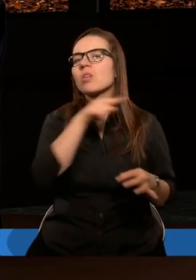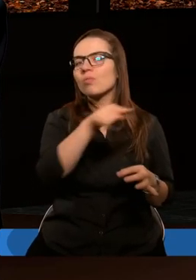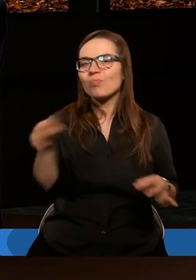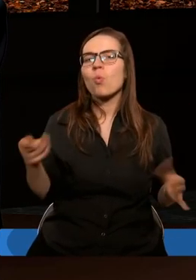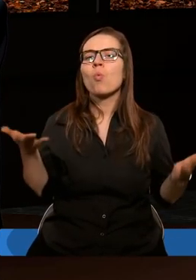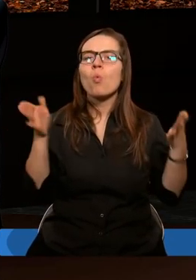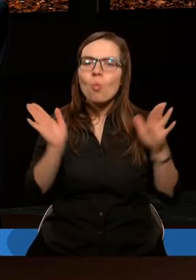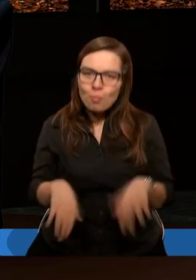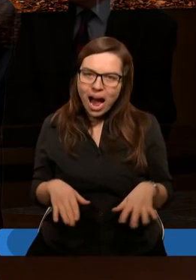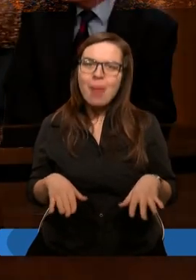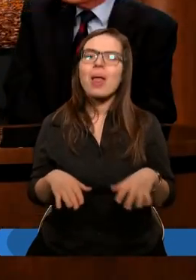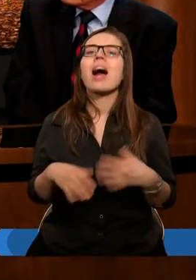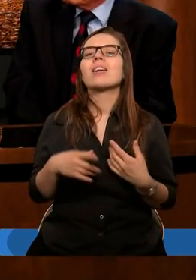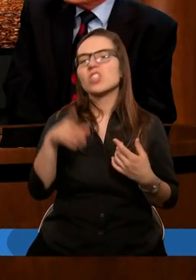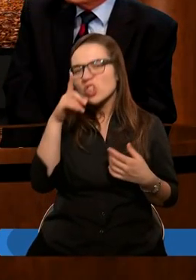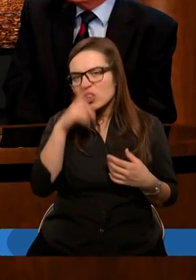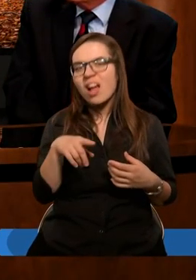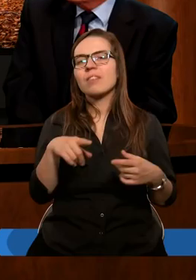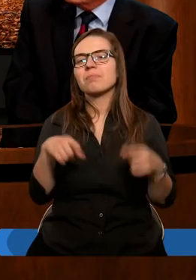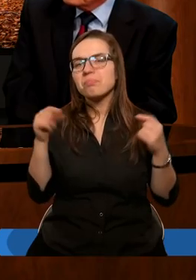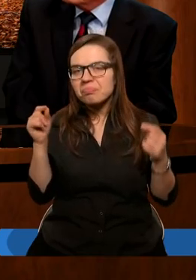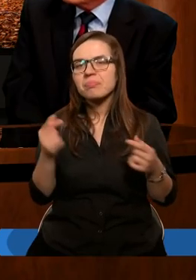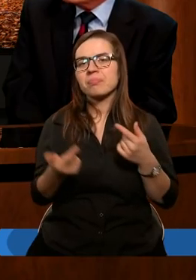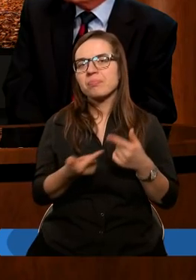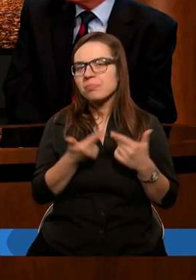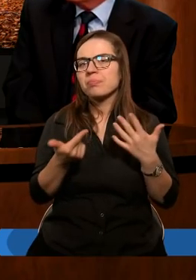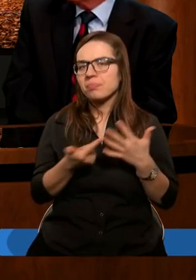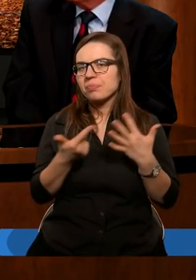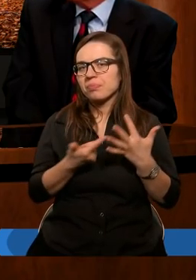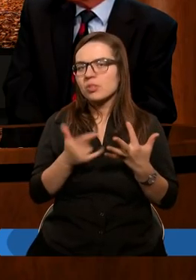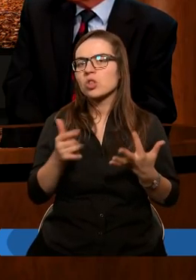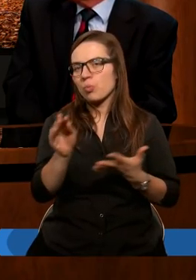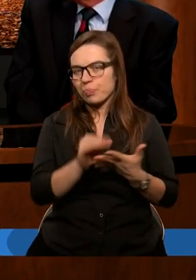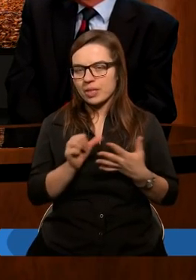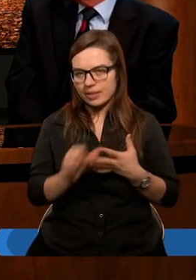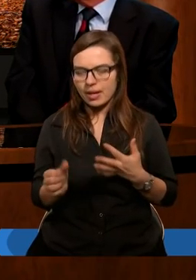upadali. To jest jedna myśl, która tutaj jest zapisana.